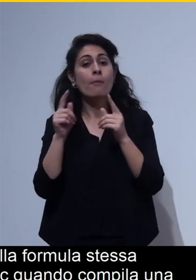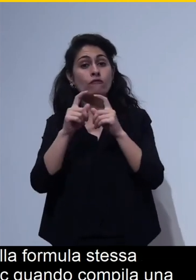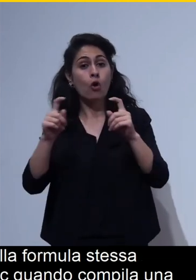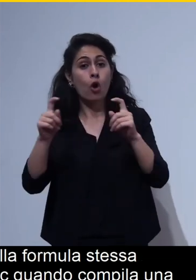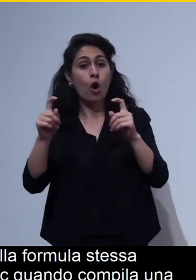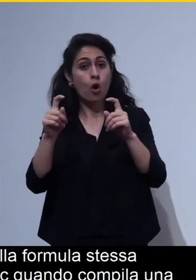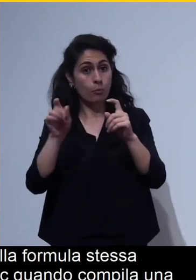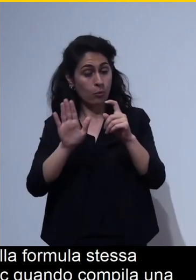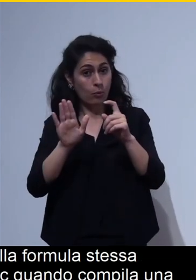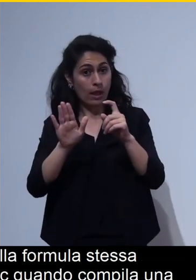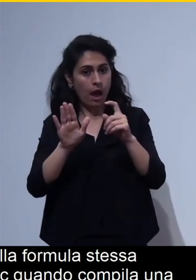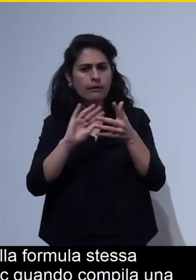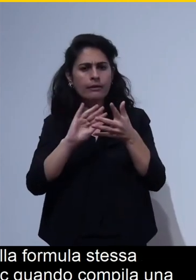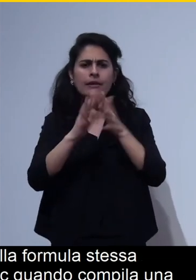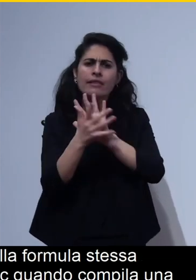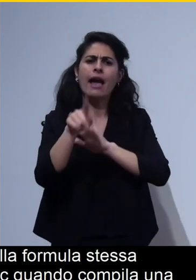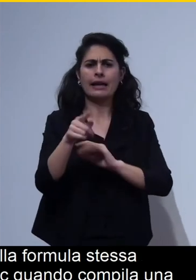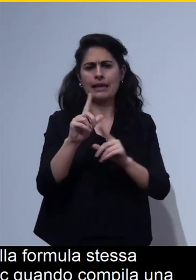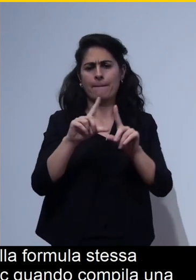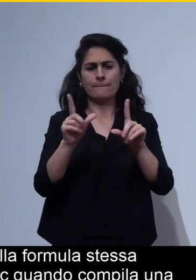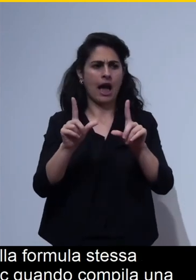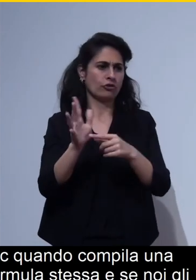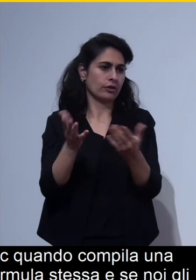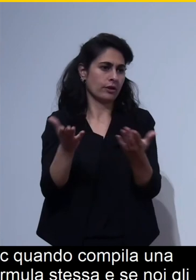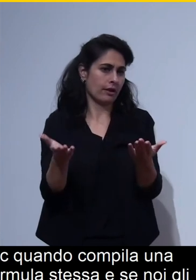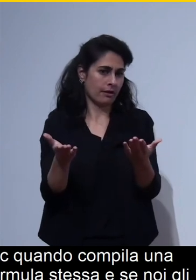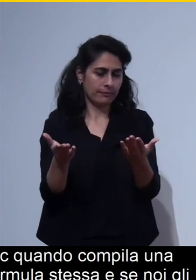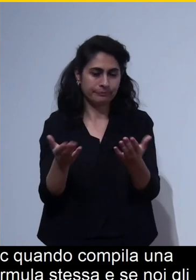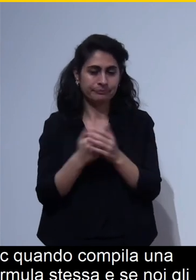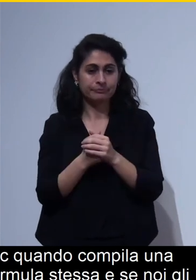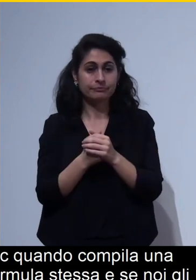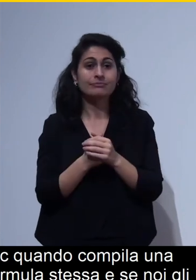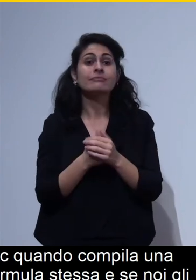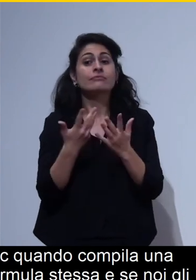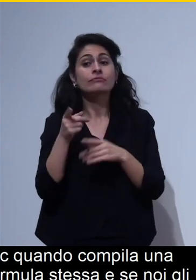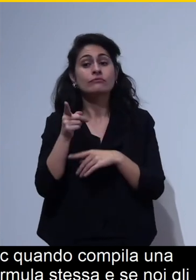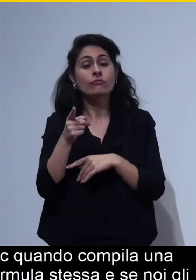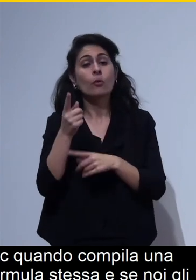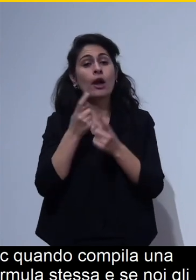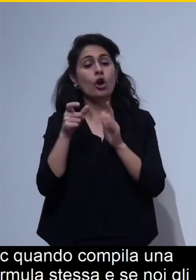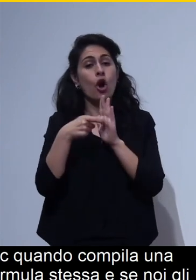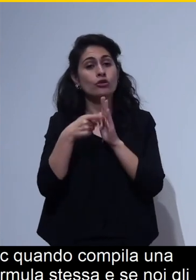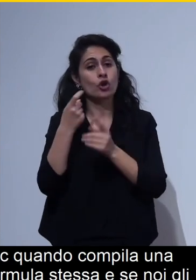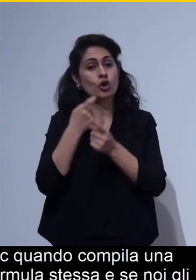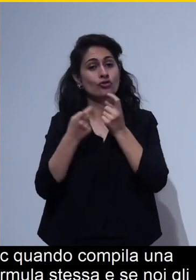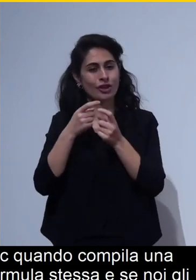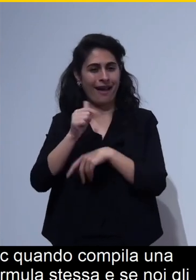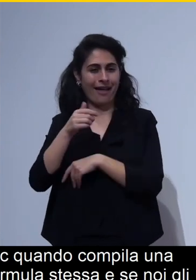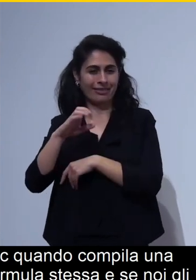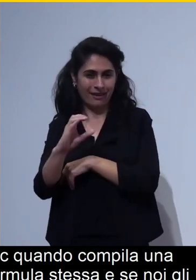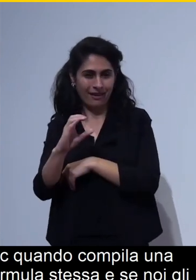formula stessa e se noi gli attacchiamo il codice sorgente l'Atec o quello che vogliamo